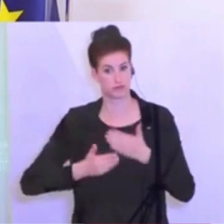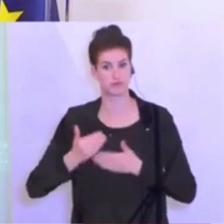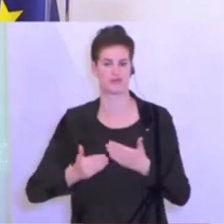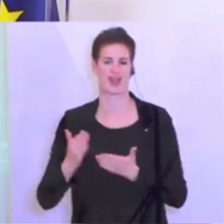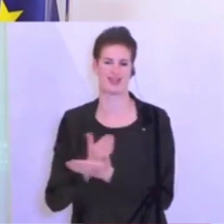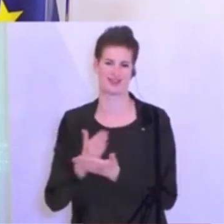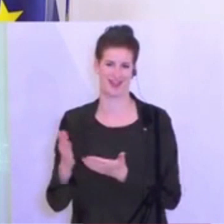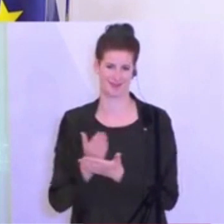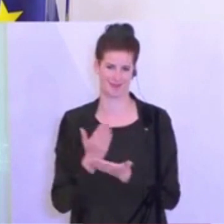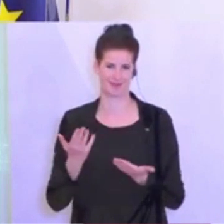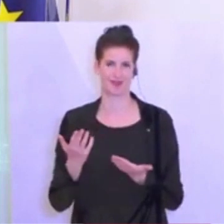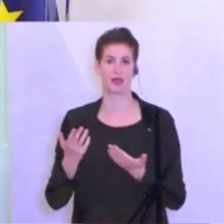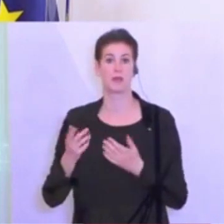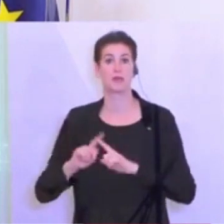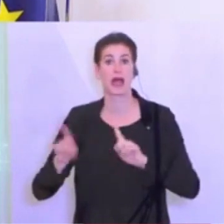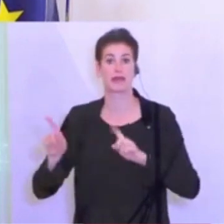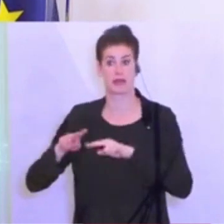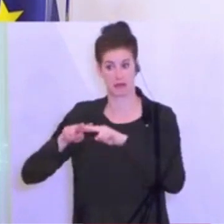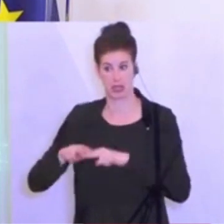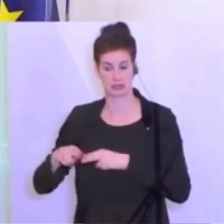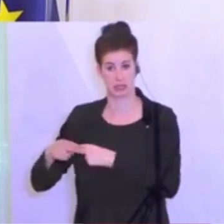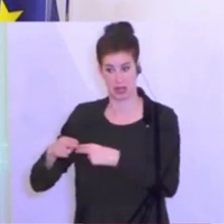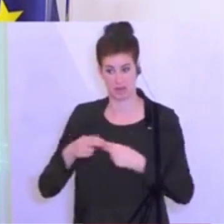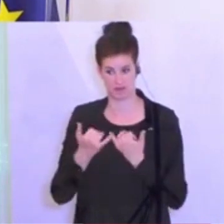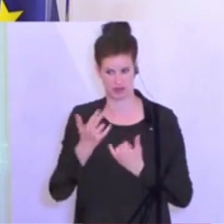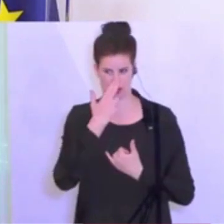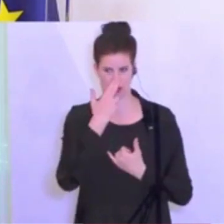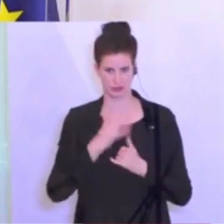unsere anderen Nachbarn, natürlich in Abstimmung mit diesen Ländern.